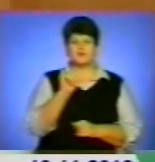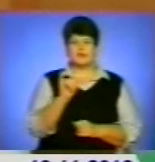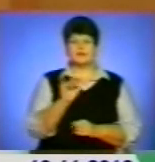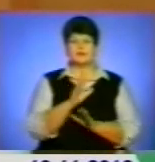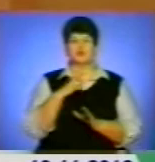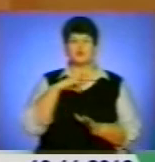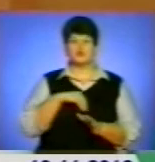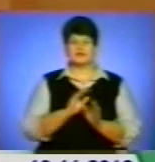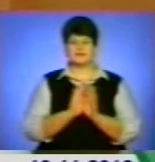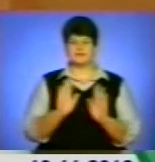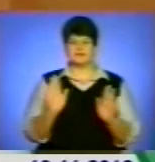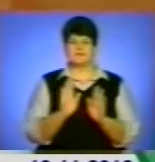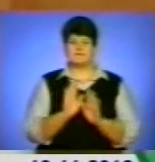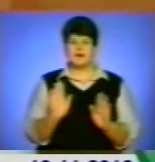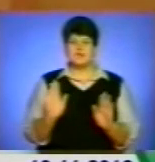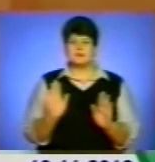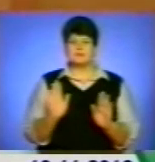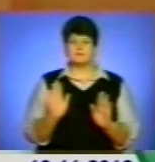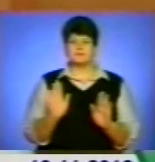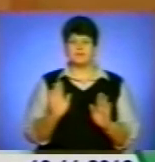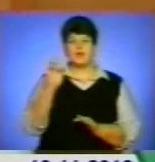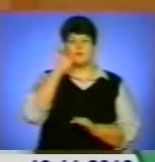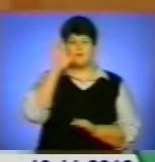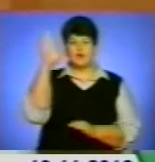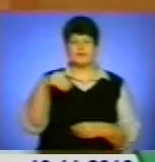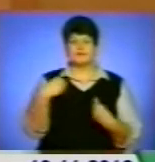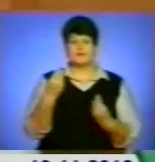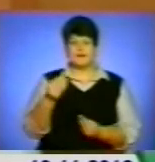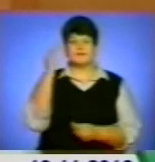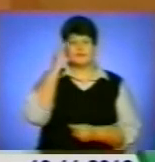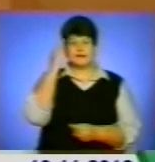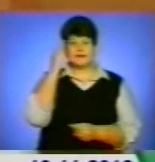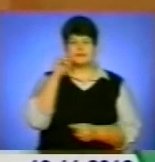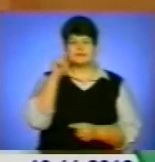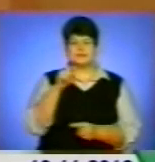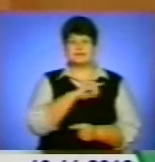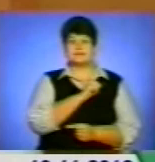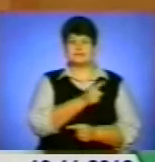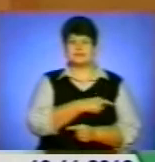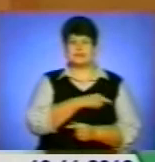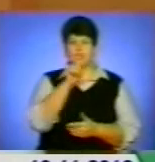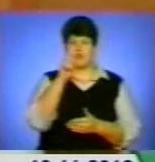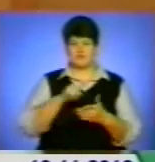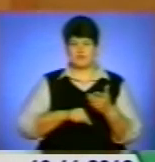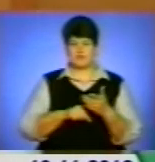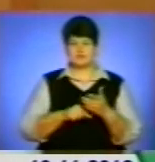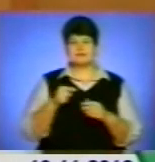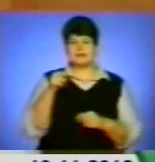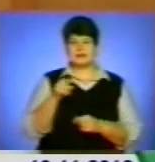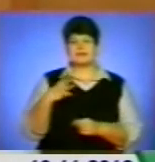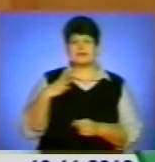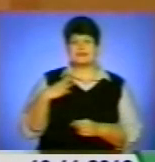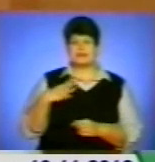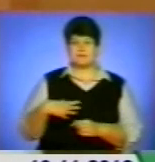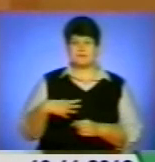співає. Напевно, Бог їй дав талант за її сильну віру, за терпіння її,